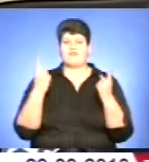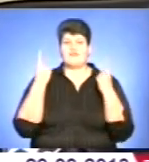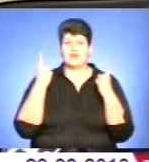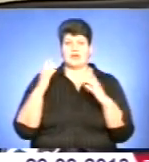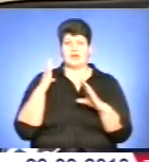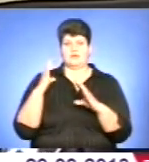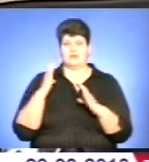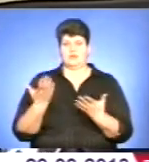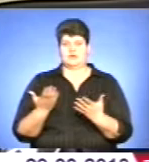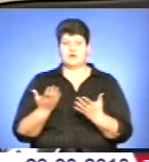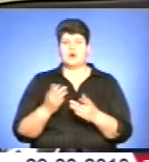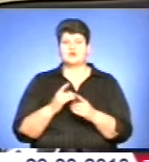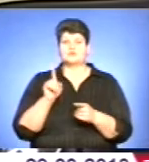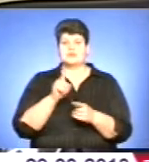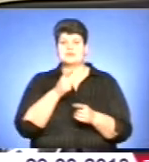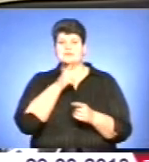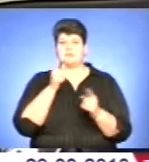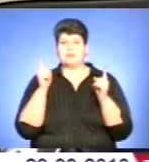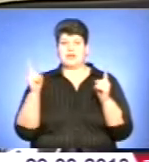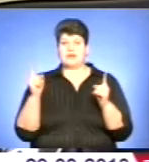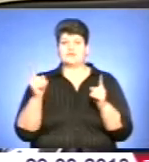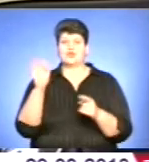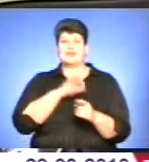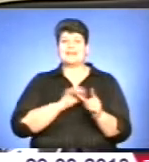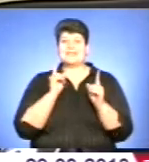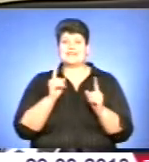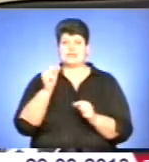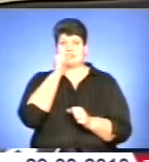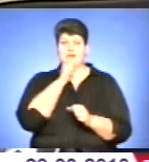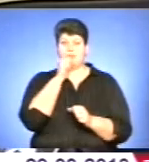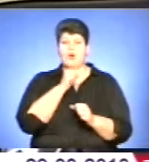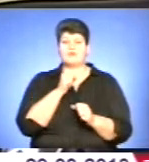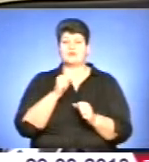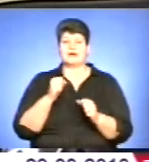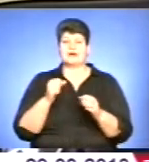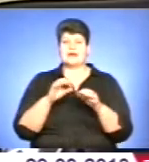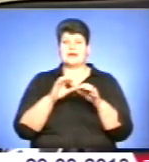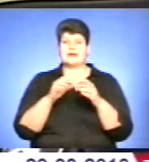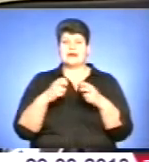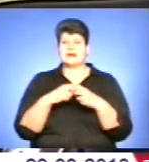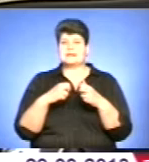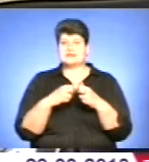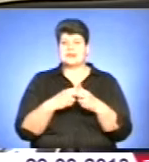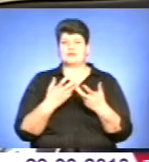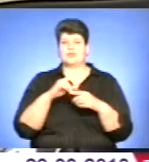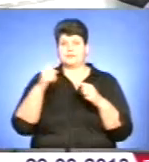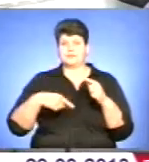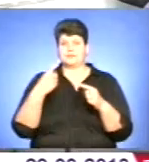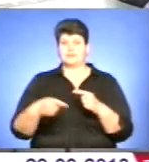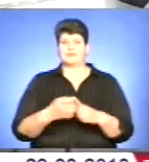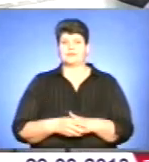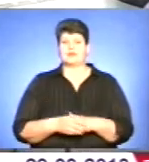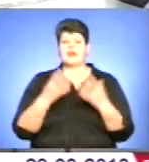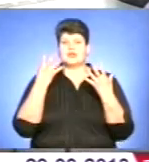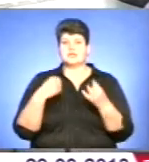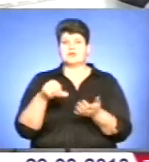обов'язково, щоб вони з певного періоду використовували тільці, зимову резину, шини і відповідні протибуксуючі пристрої. А